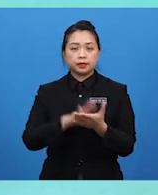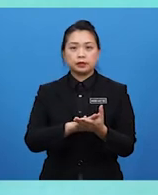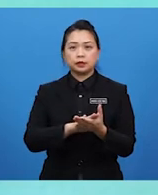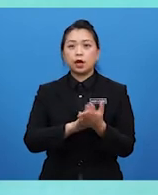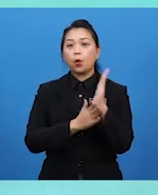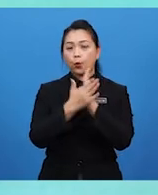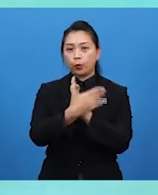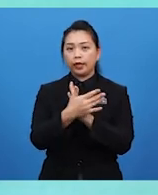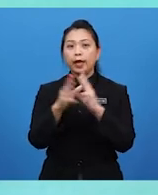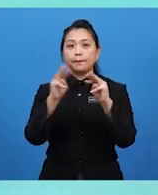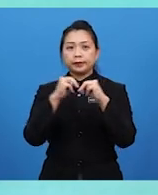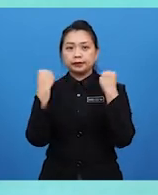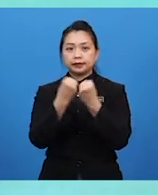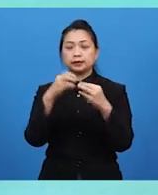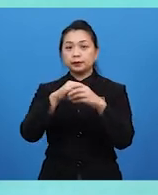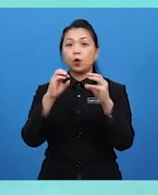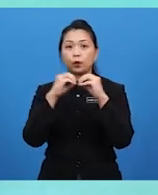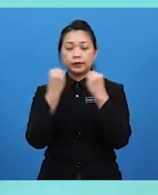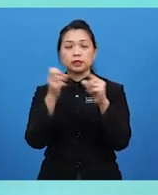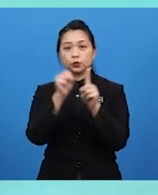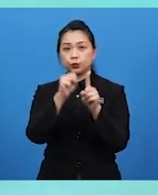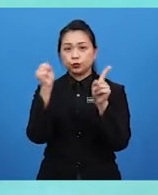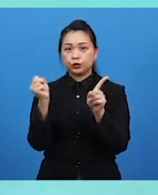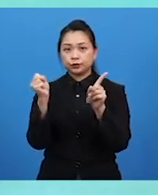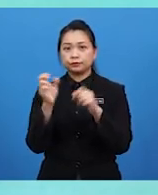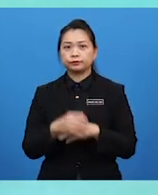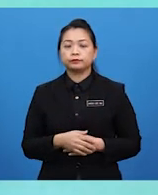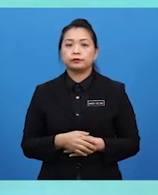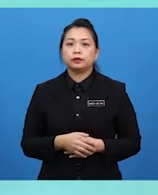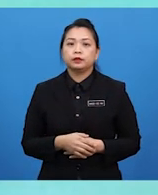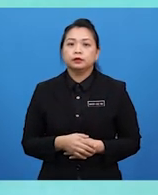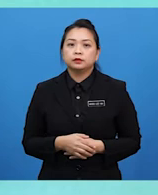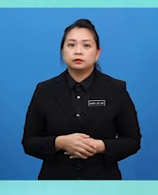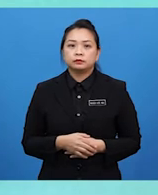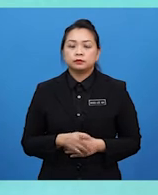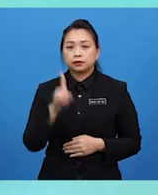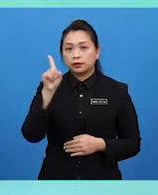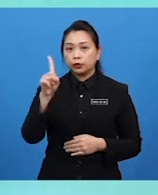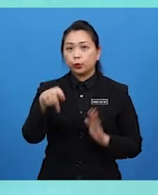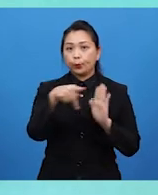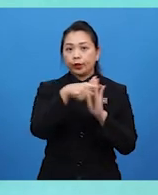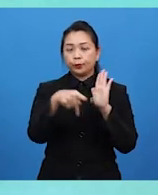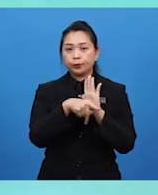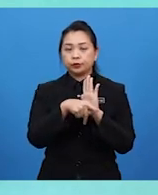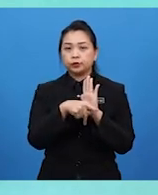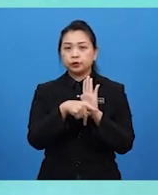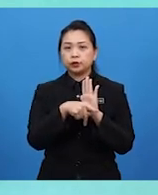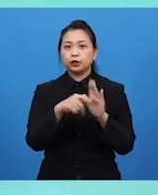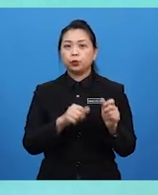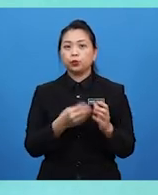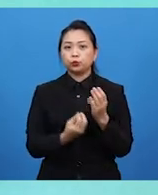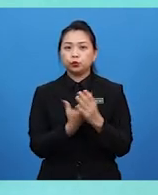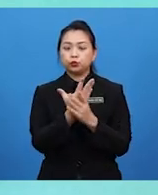kepercayaan masyarakat dalam organisasi sosial. Ritual ini, Cikgu Doys merupakan salah satu peraturan yang